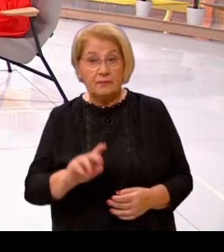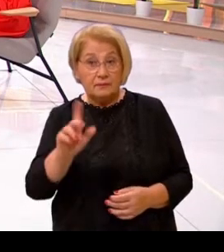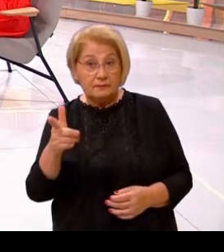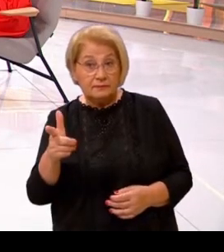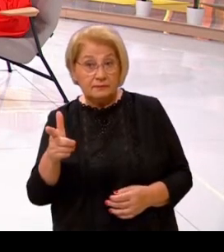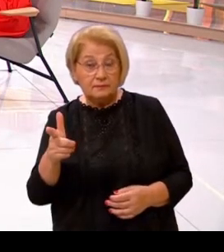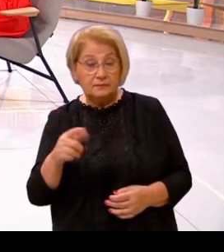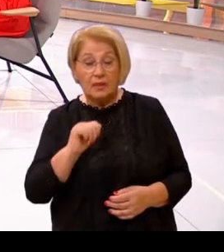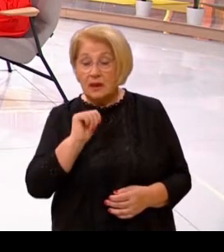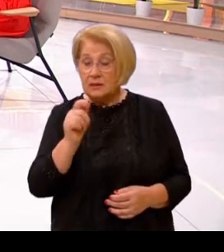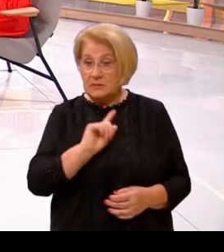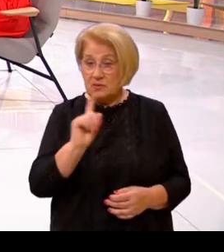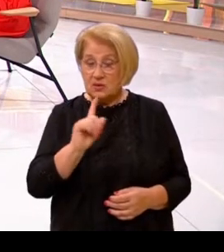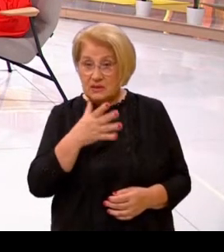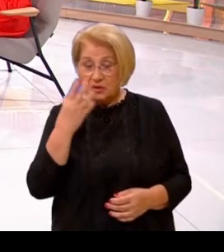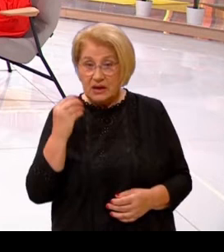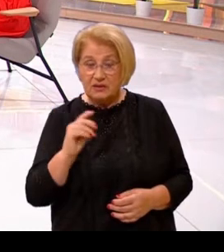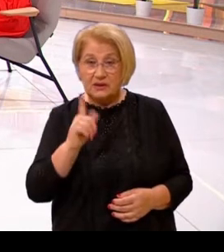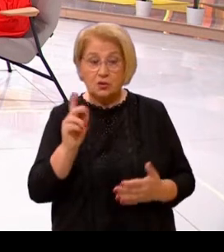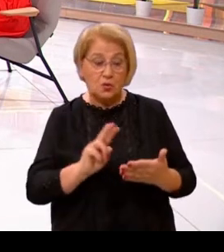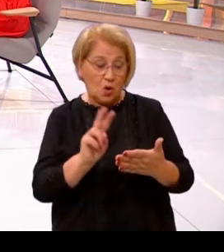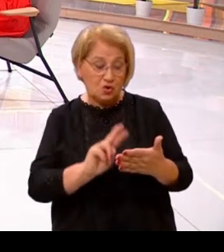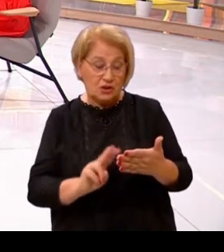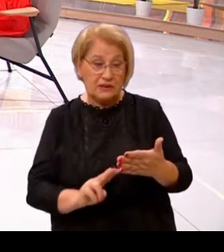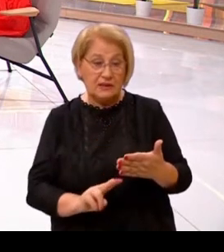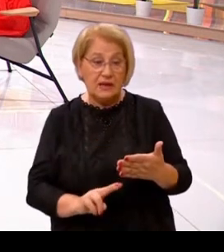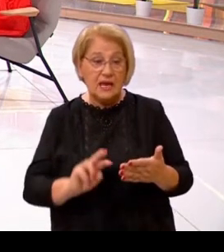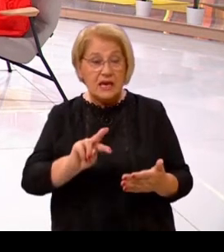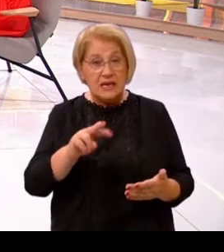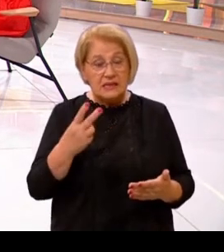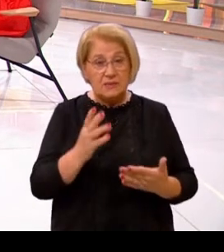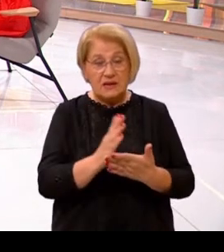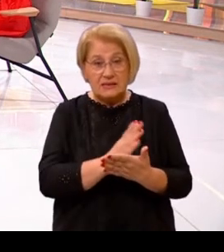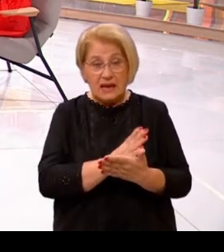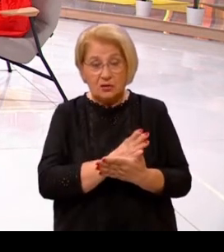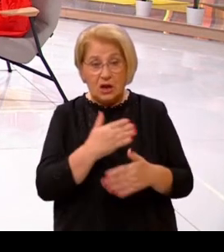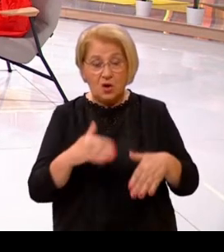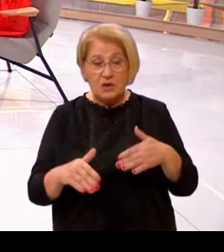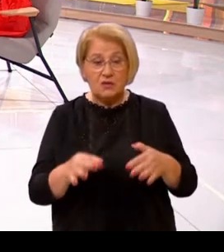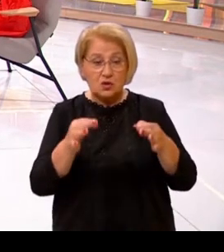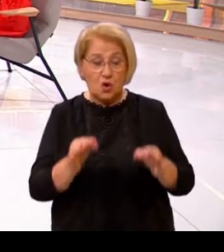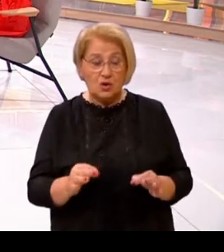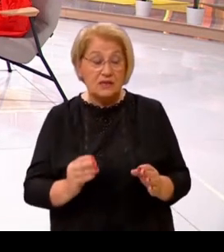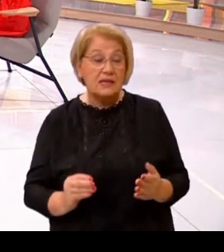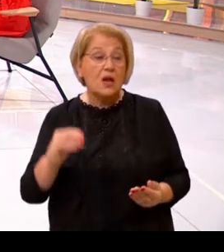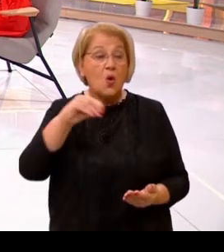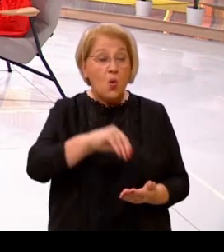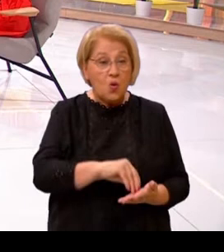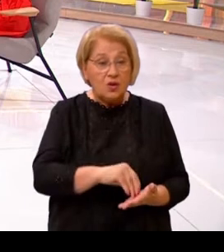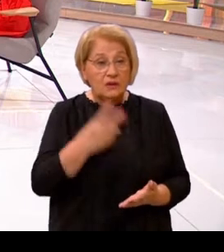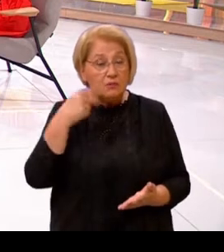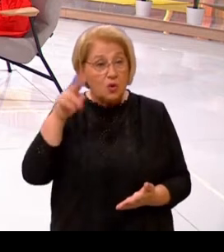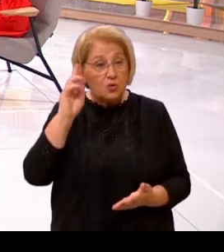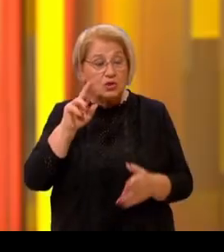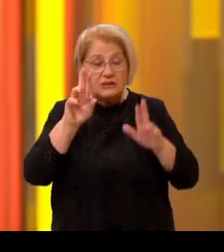strane nikako ne smijemo zaboraviti drugo čitanje našeg izmjena zakona o mirovinskom osiguranju gdje uvodimo mogućnost da